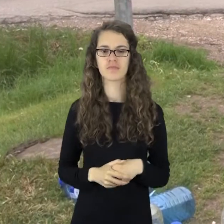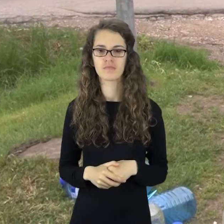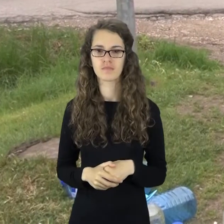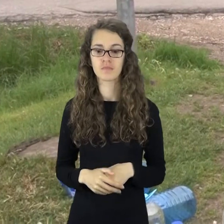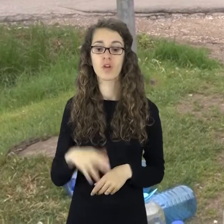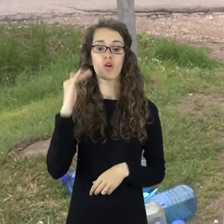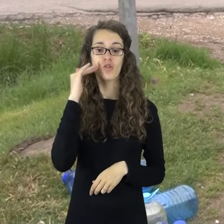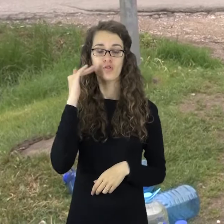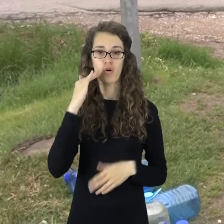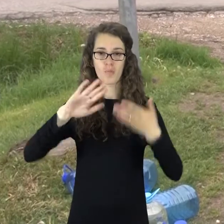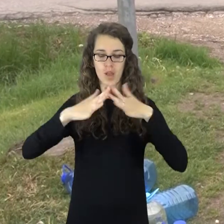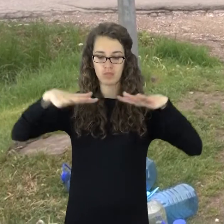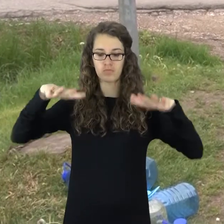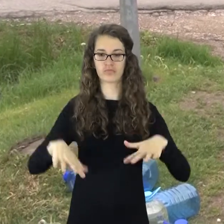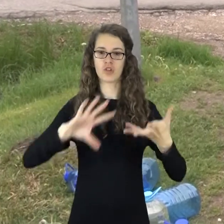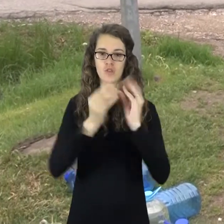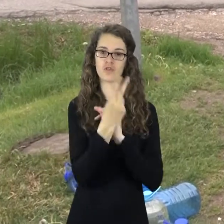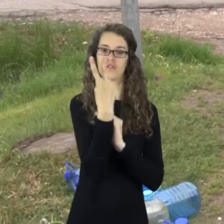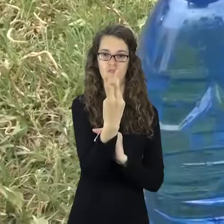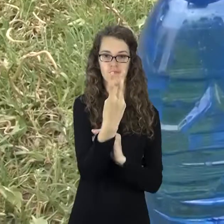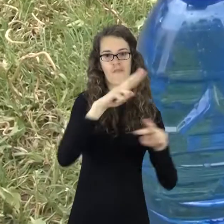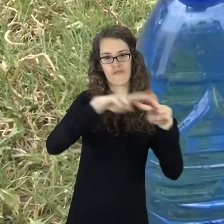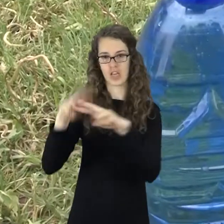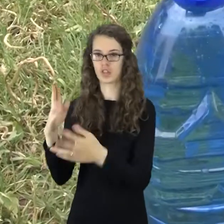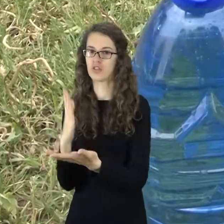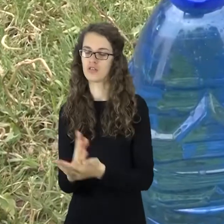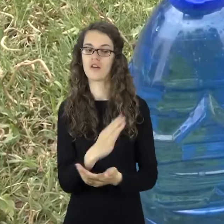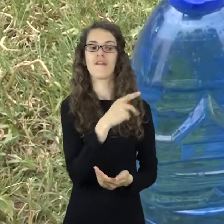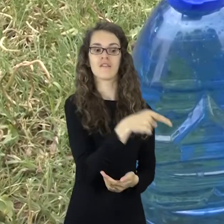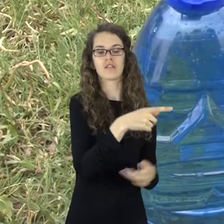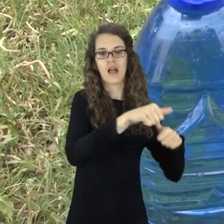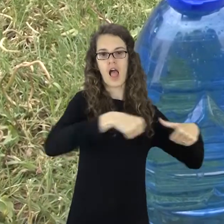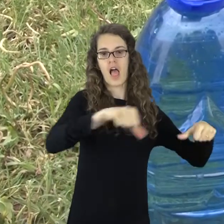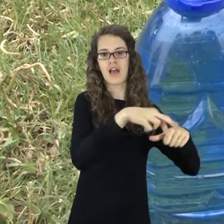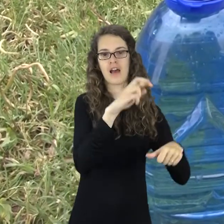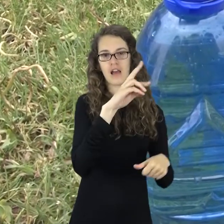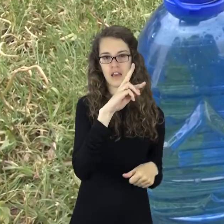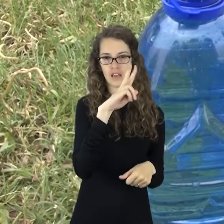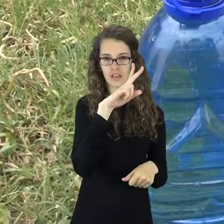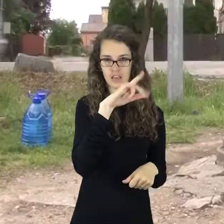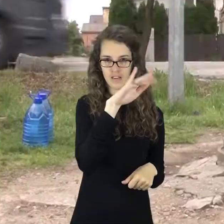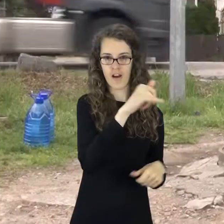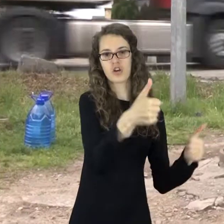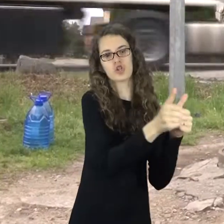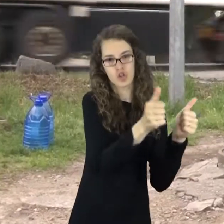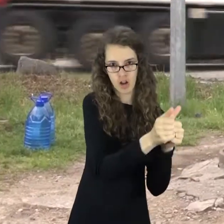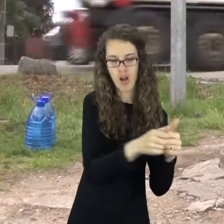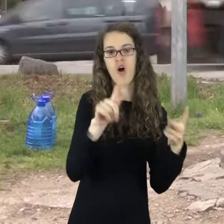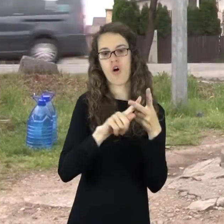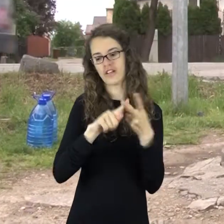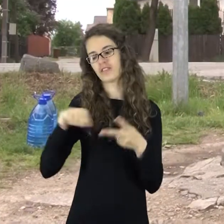šiulėse vykė dvi vandens pilimo kolonėlės. Viena jų reikyvoje Poliso gatvėje papludinėje prie reikyvos ežero.